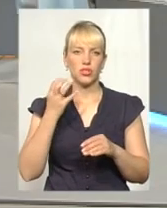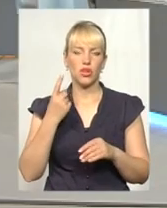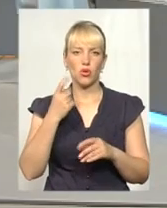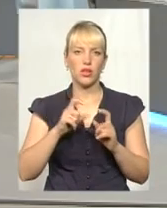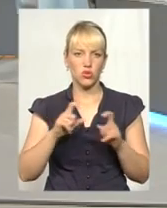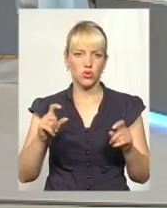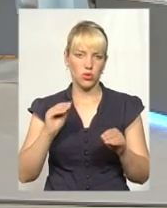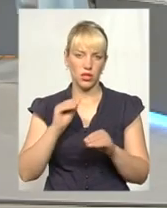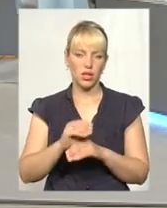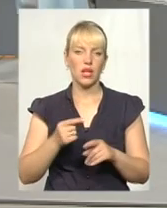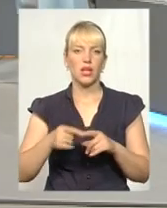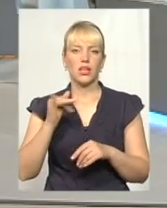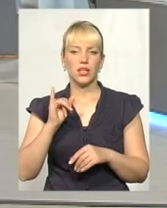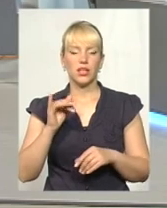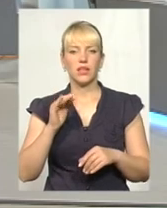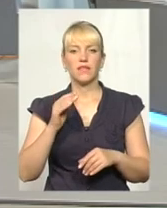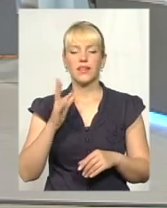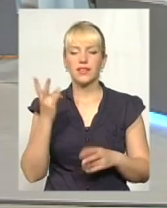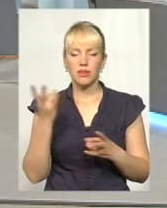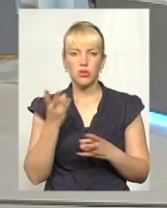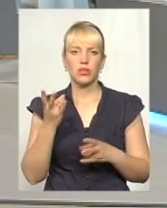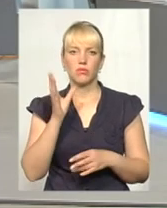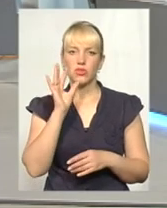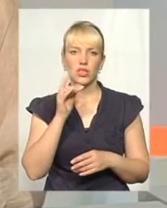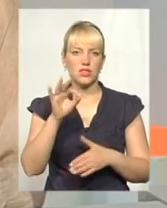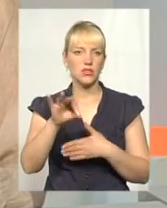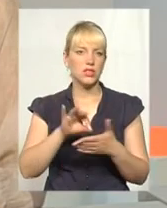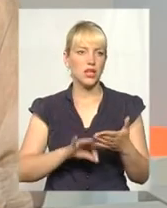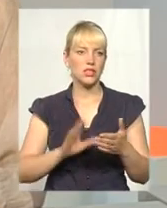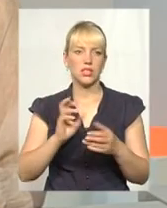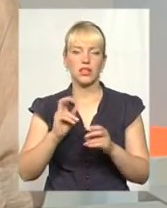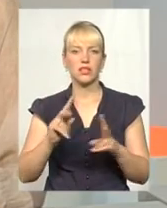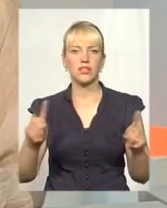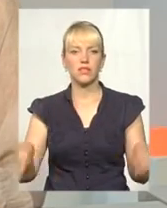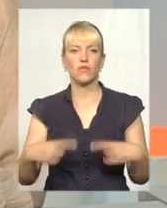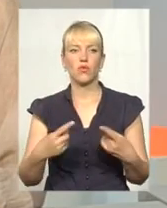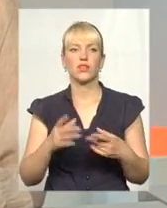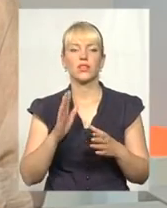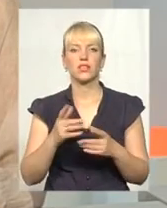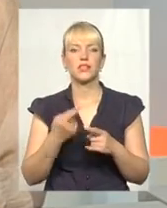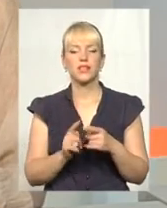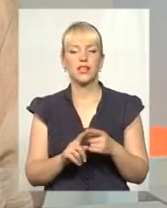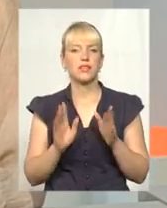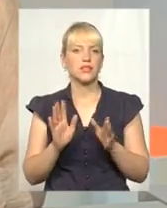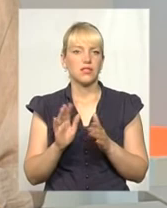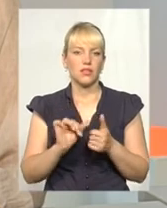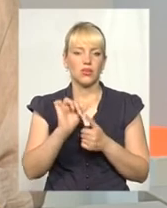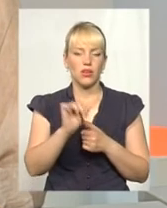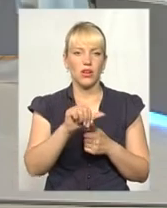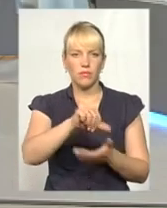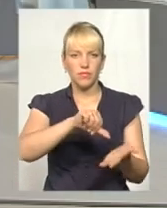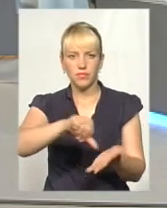це час. І одразу, окрім як виходу створення кущових, тобто районних шкіл, ми не вирішимо питання.